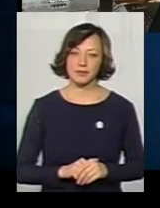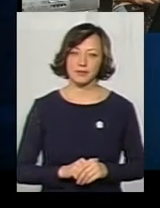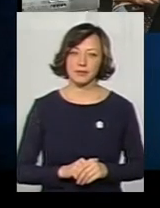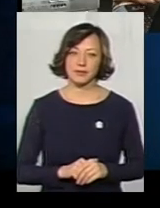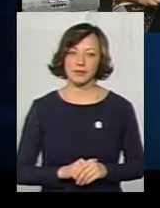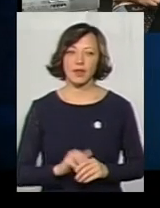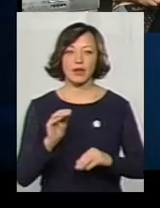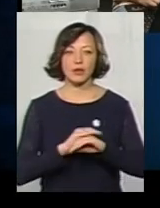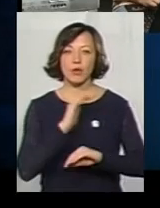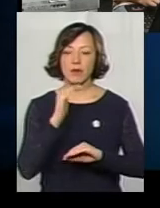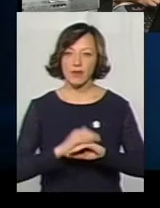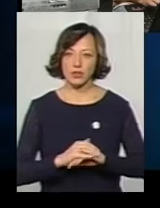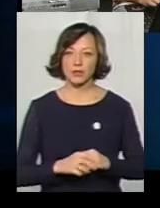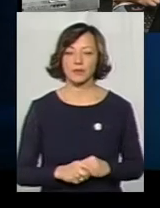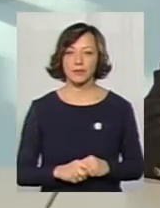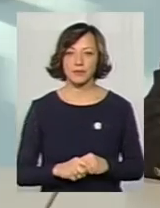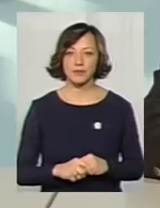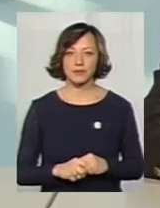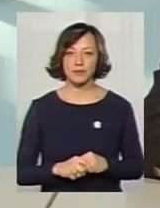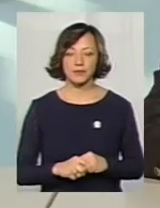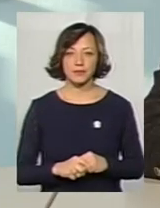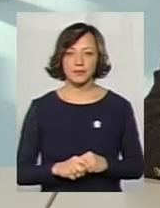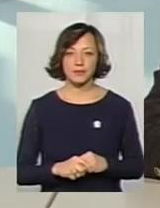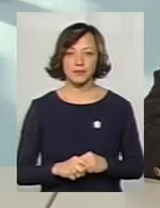Алло, добрий вечір. Добрий вечір, ми вас чуємо.